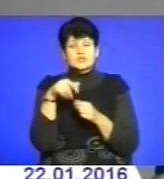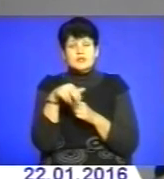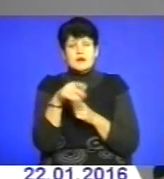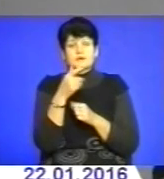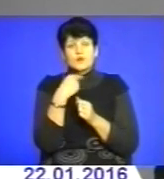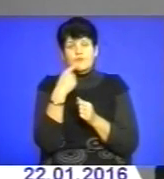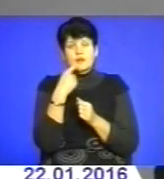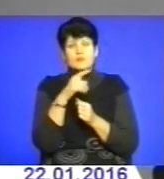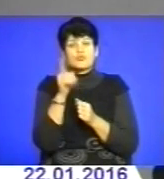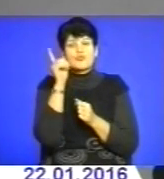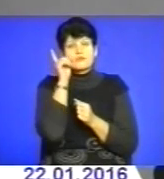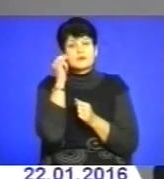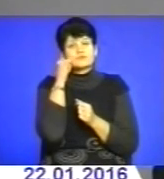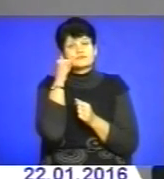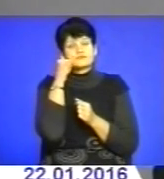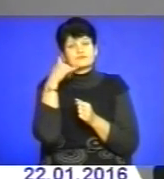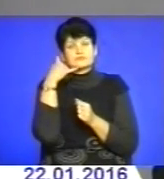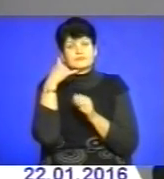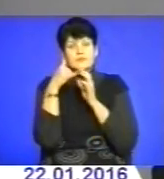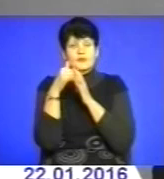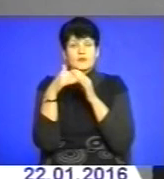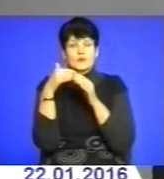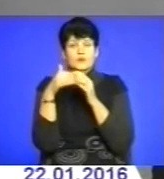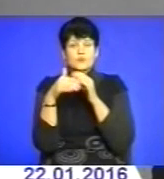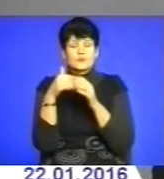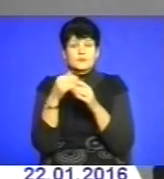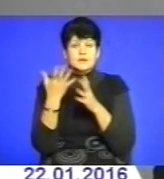спілкувалася по мобільному телефону і втратила, відповідно,